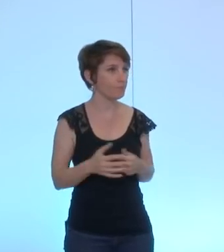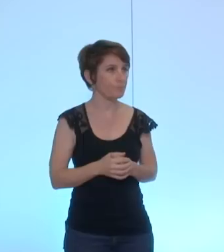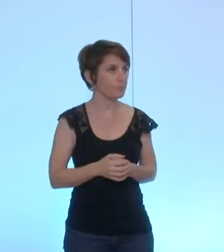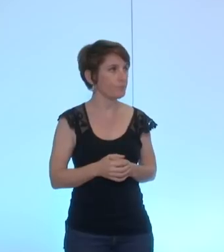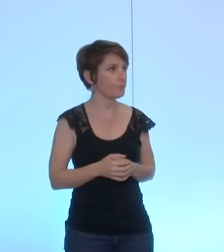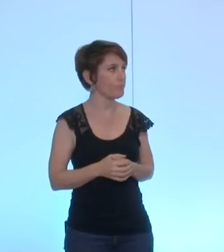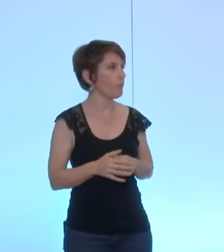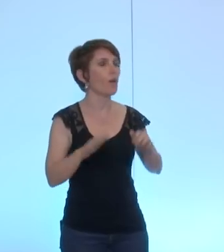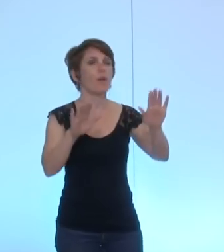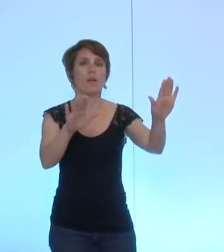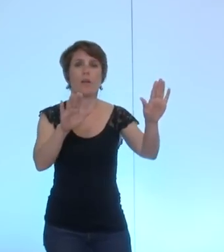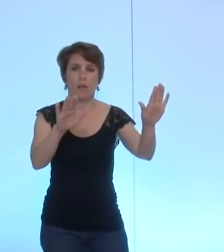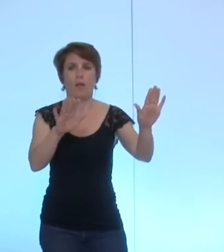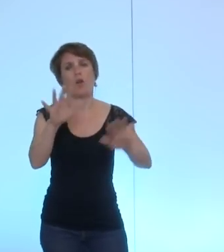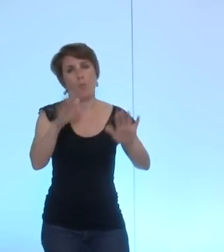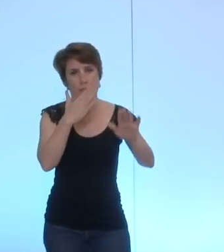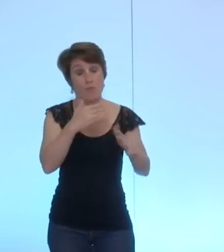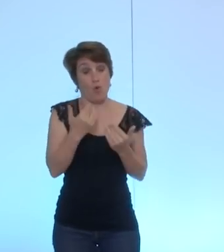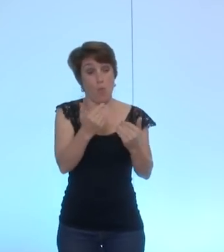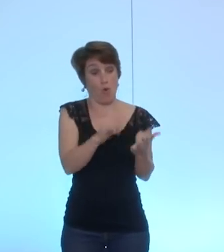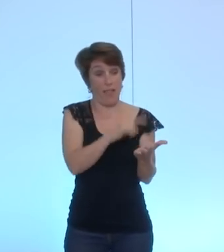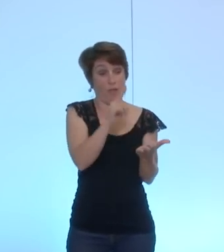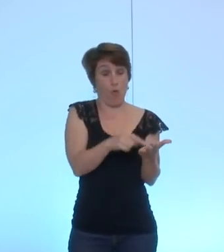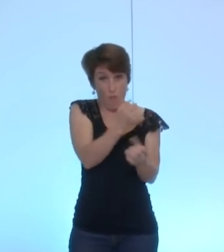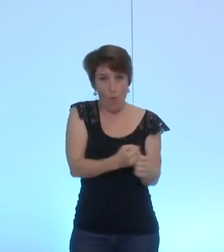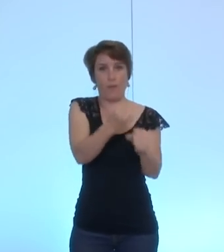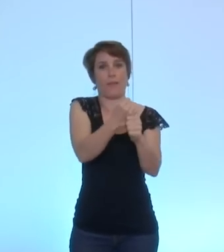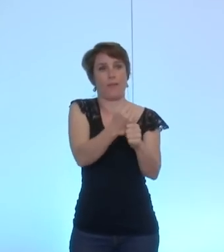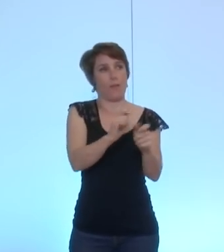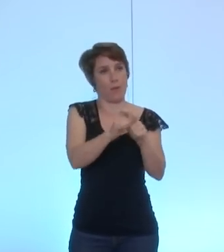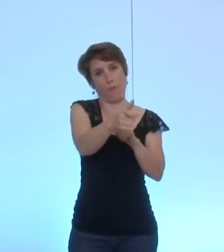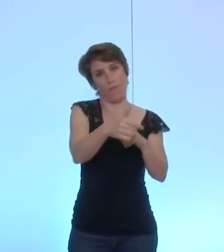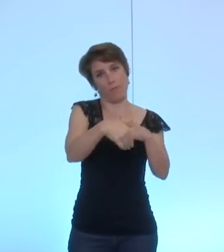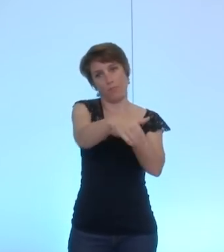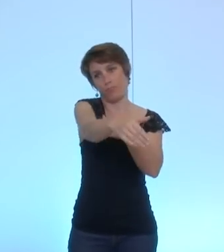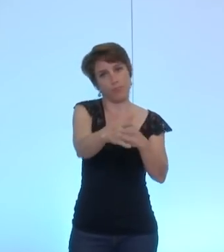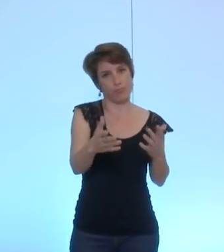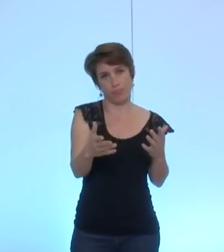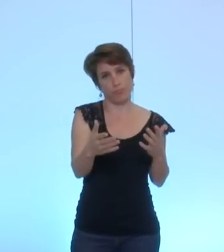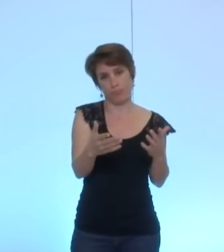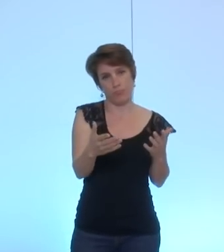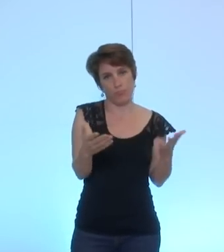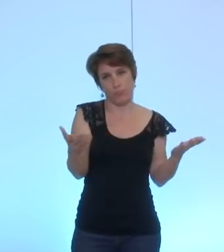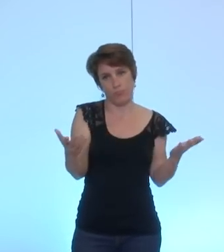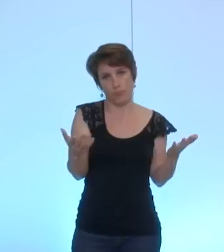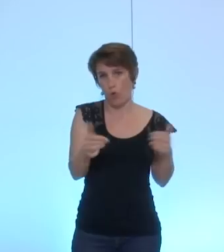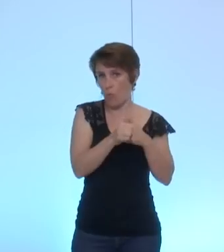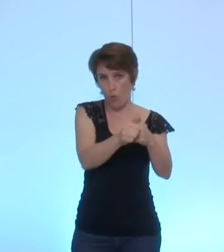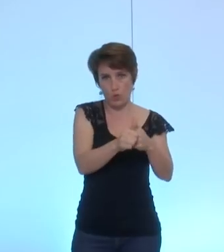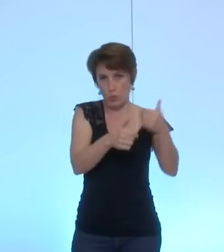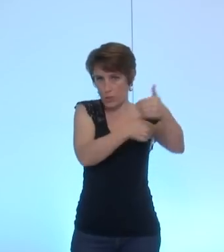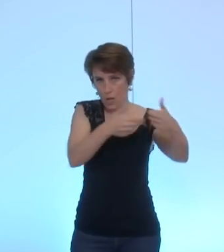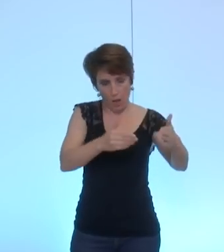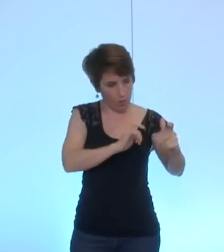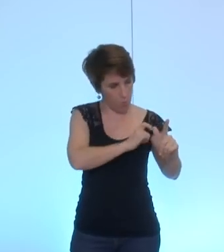peut-être que nous pouvons attendre quand même que le fonds soit créé ça ne changera pas fondamentalement les choses et nous resterons dans le cadre que nous venons de nous